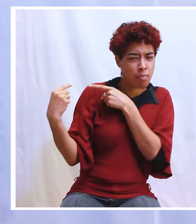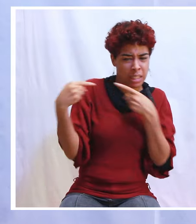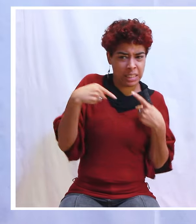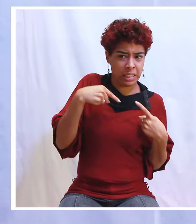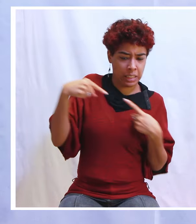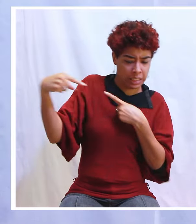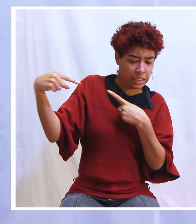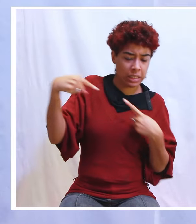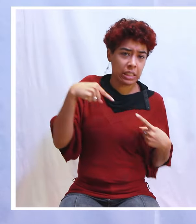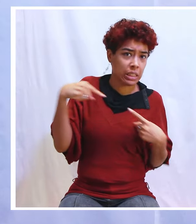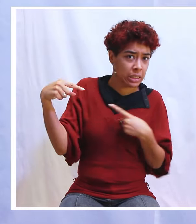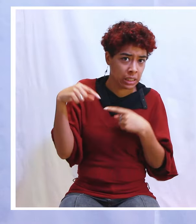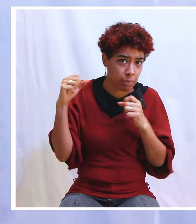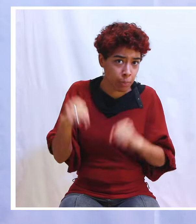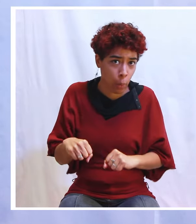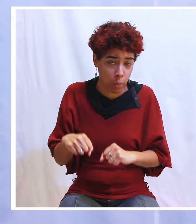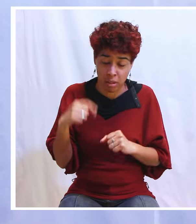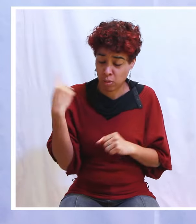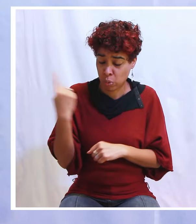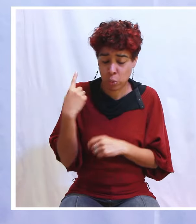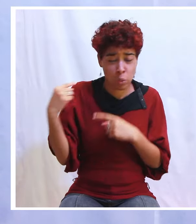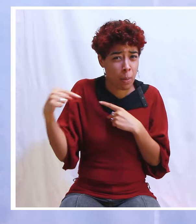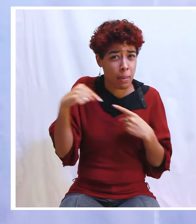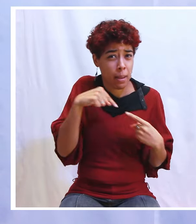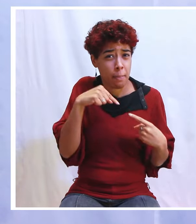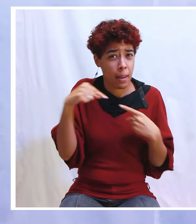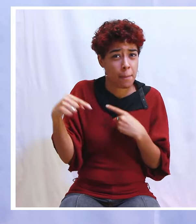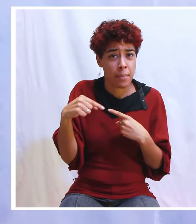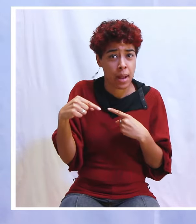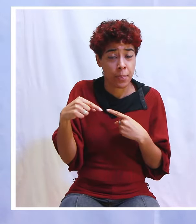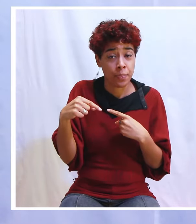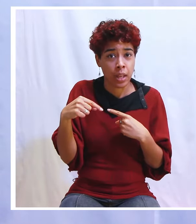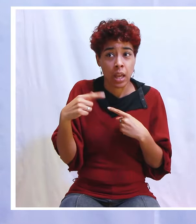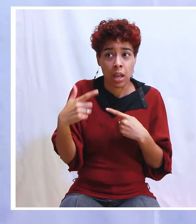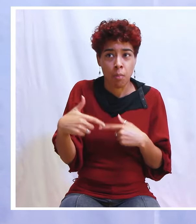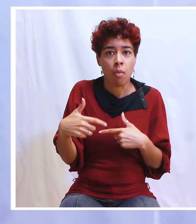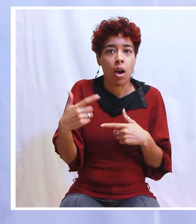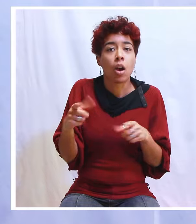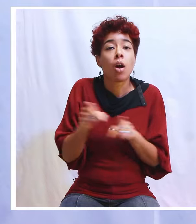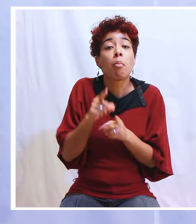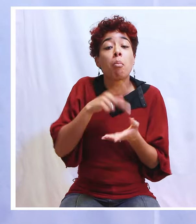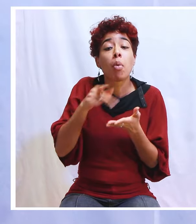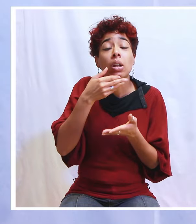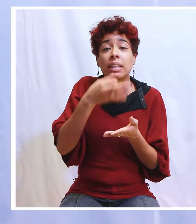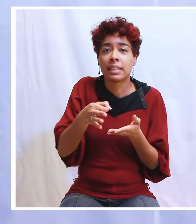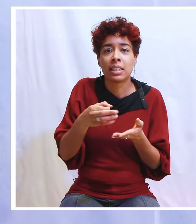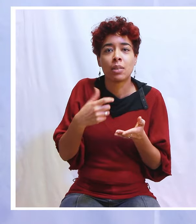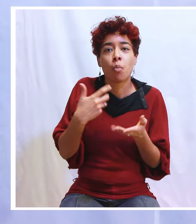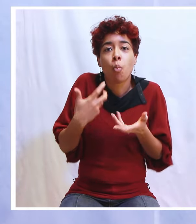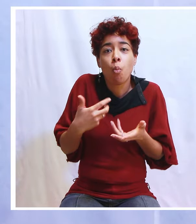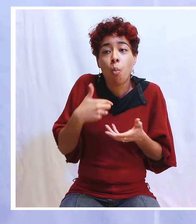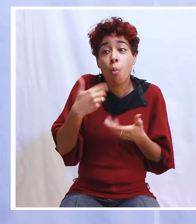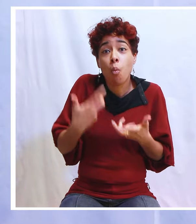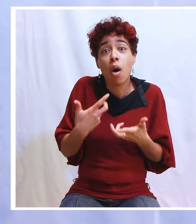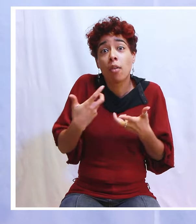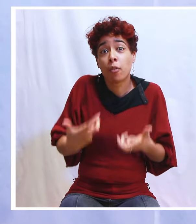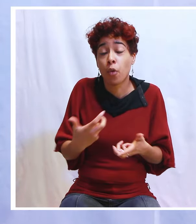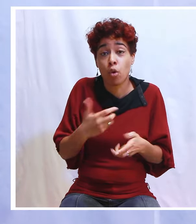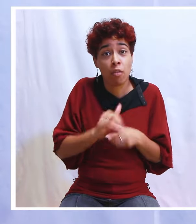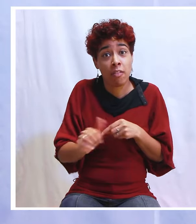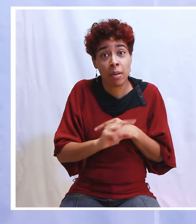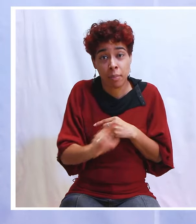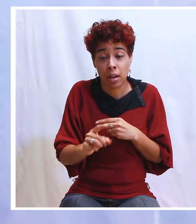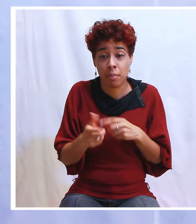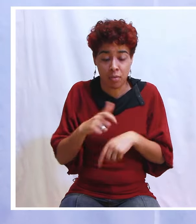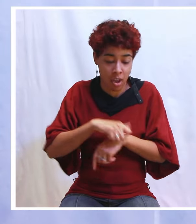que nous dit les Écritures. Il y a une opposition entre les deux et on ne fait pas ce qu'on veut dire à Paul. Donc on a toujours ce choix de dire, soit j'écoute ma